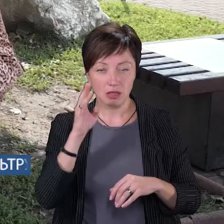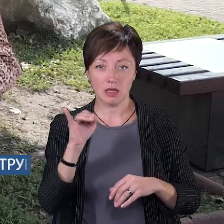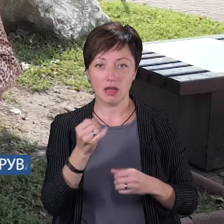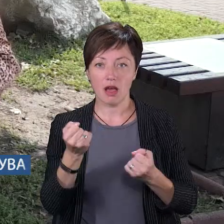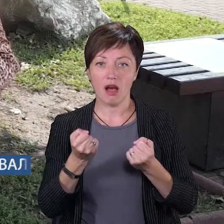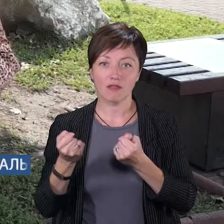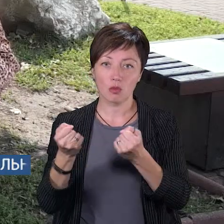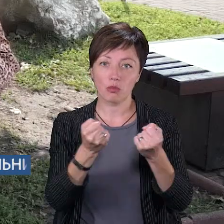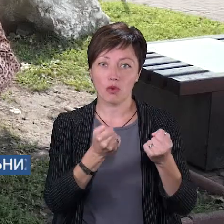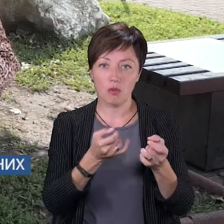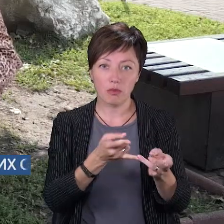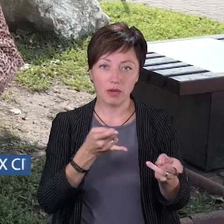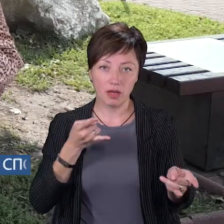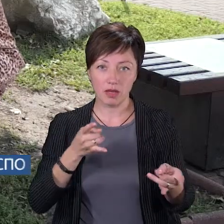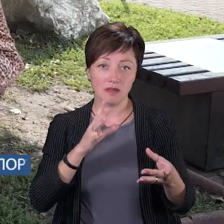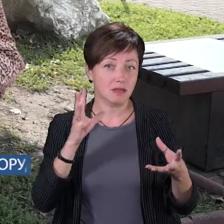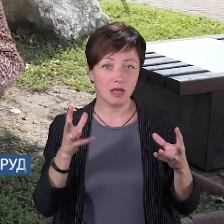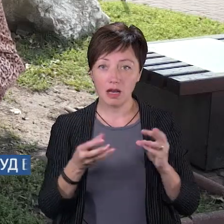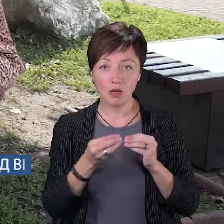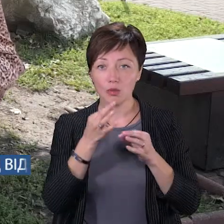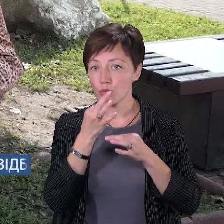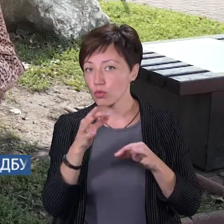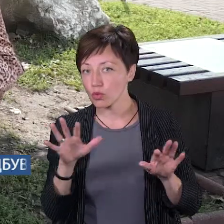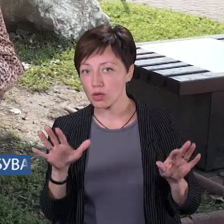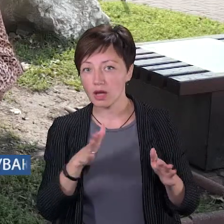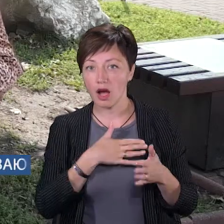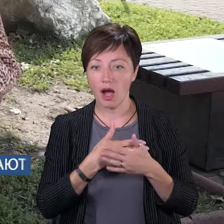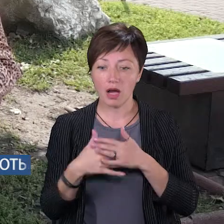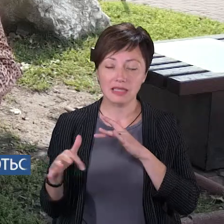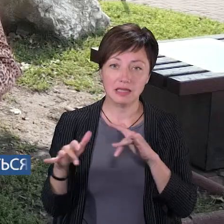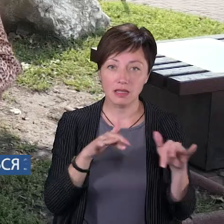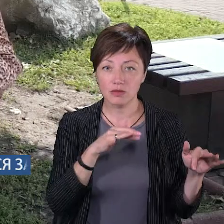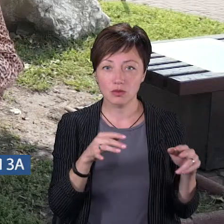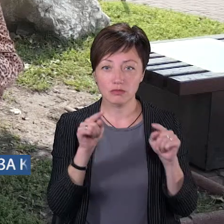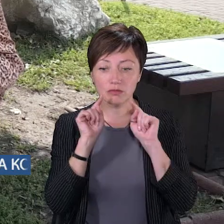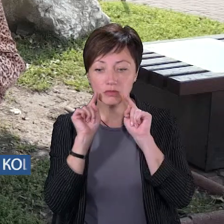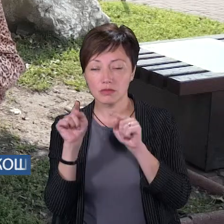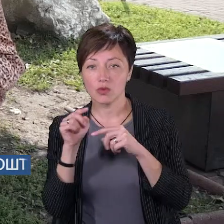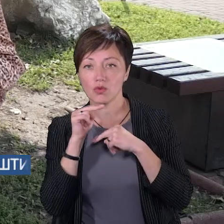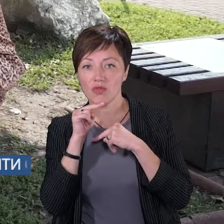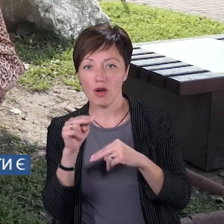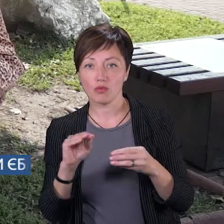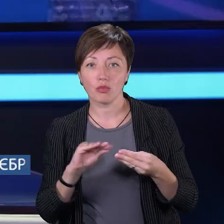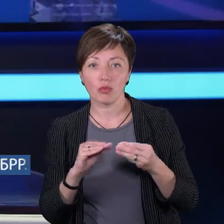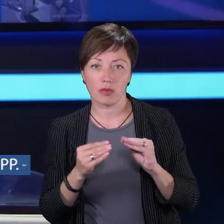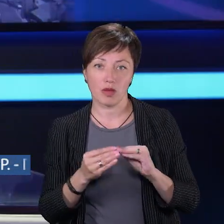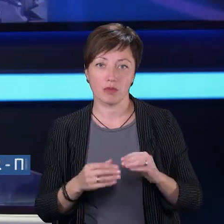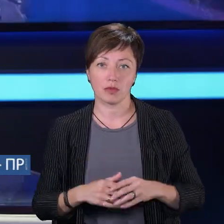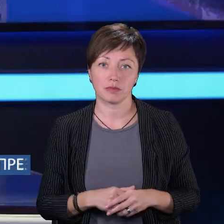автопробіги, і взагалі будь-які активності, які привертають увагу до проблеми.